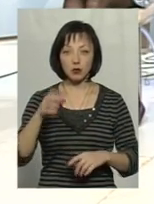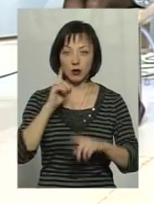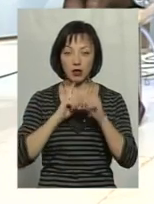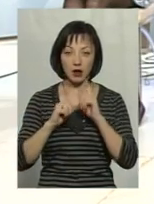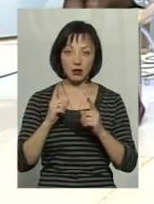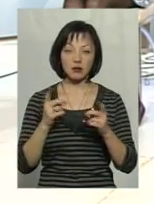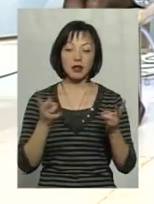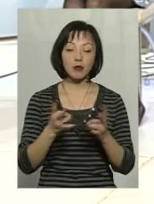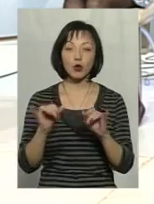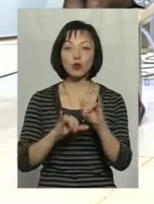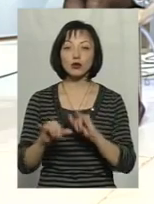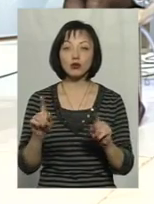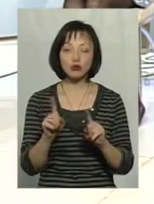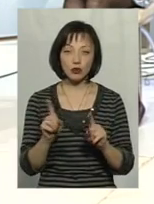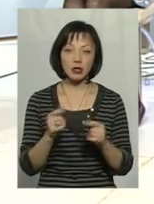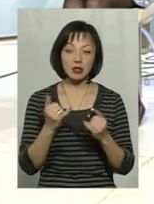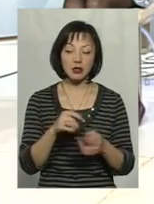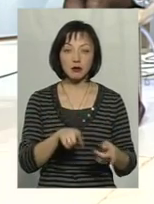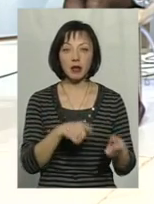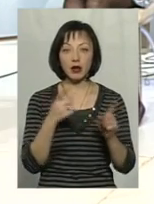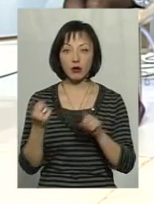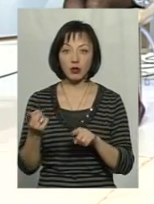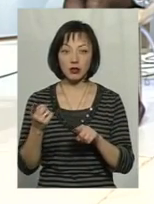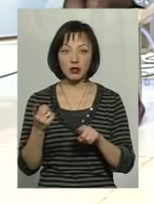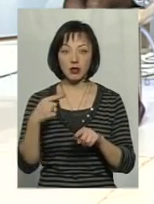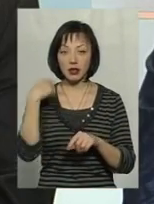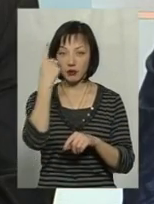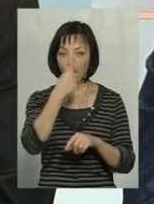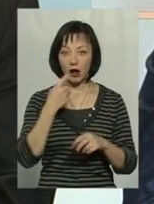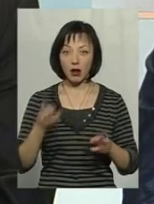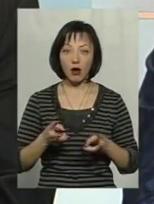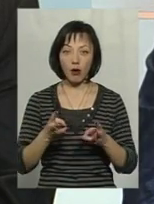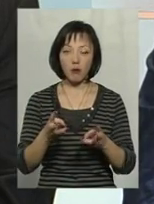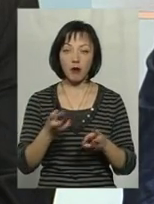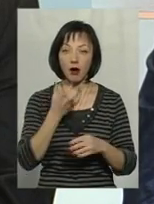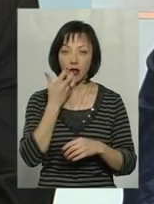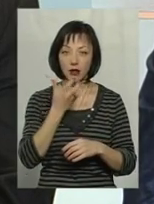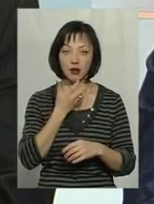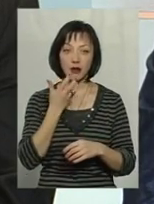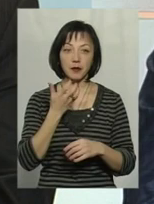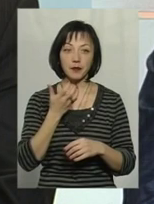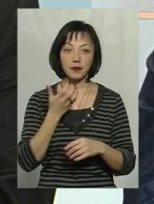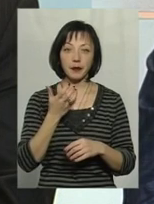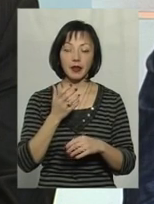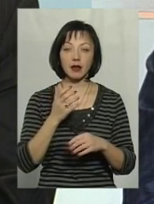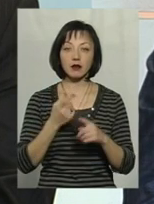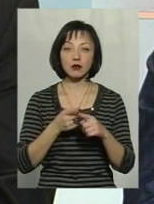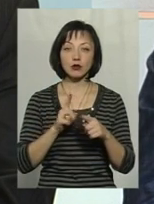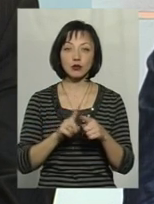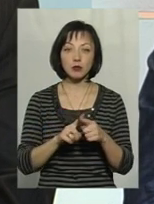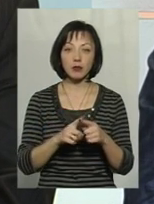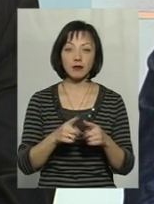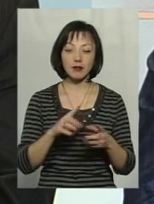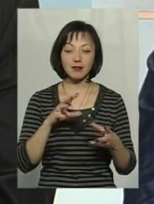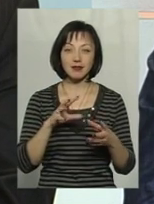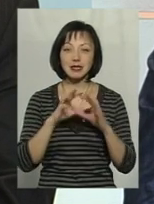скільки, чого потрібно. Багато зараз переходять на індуальне опадлення за збереження енероефективності,